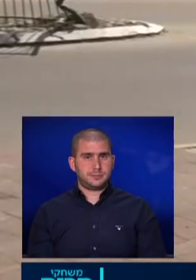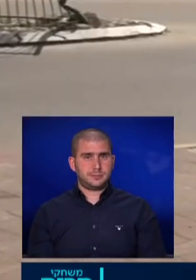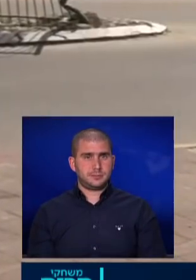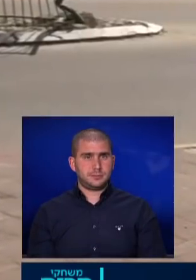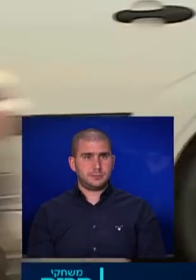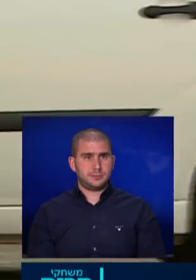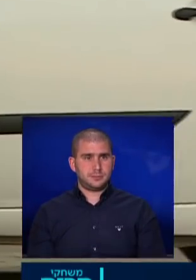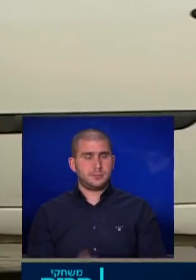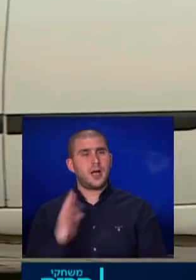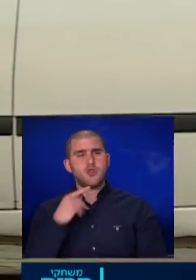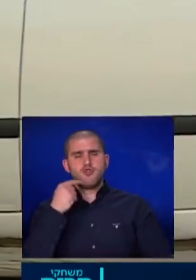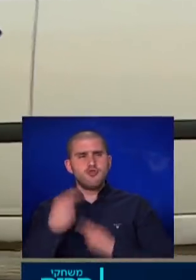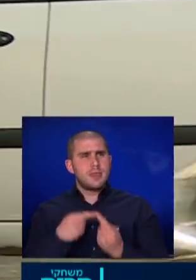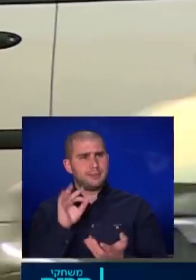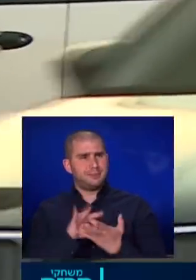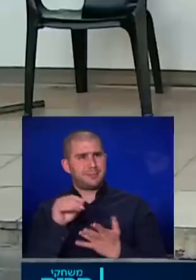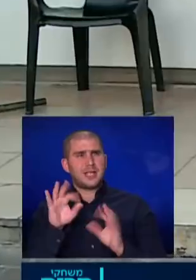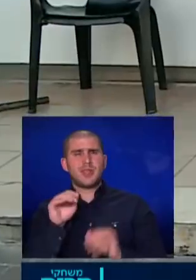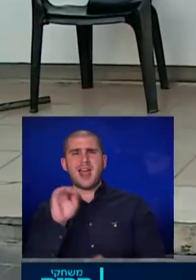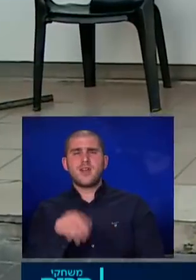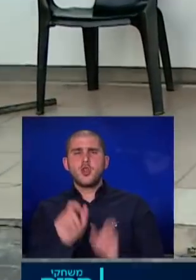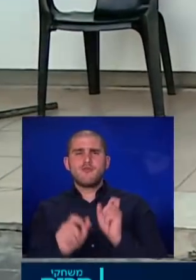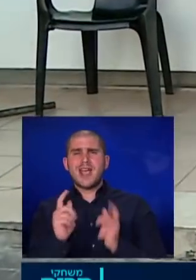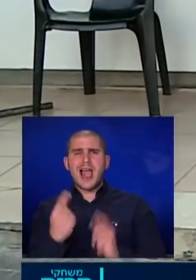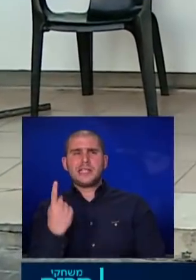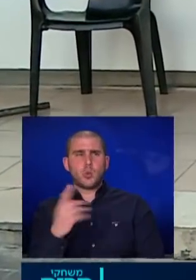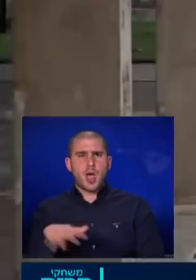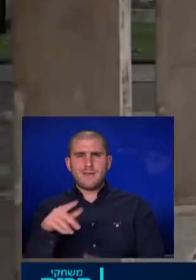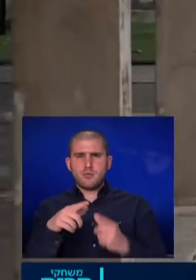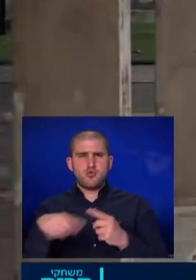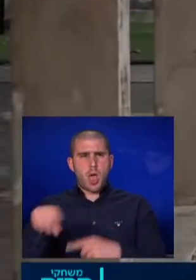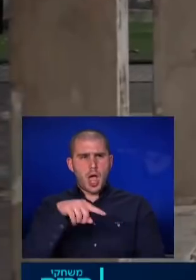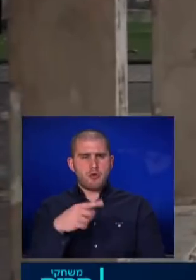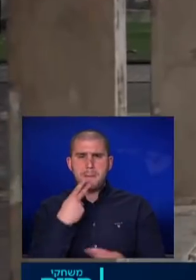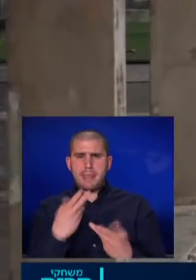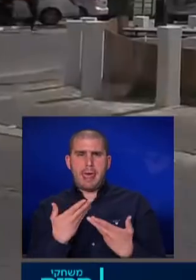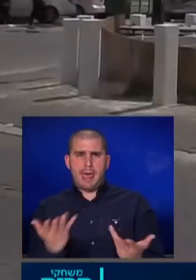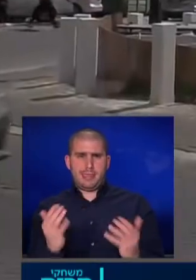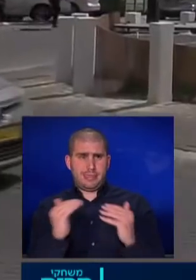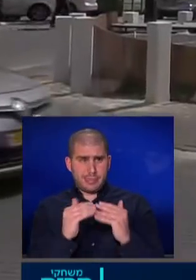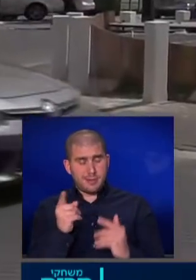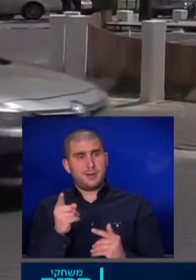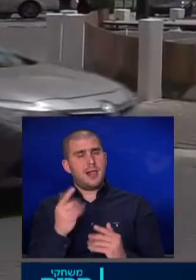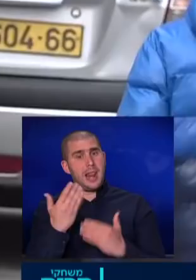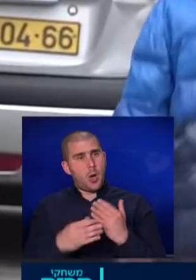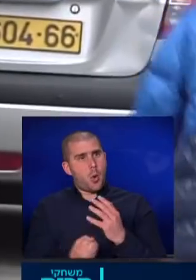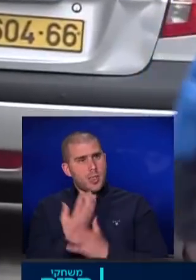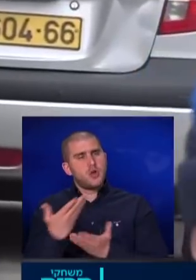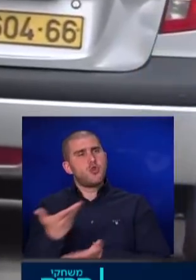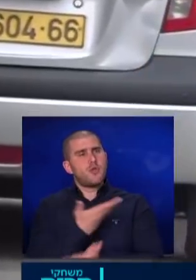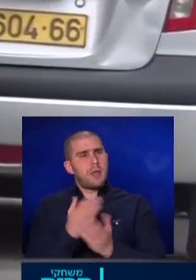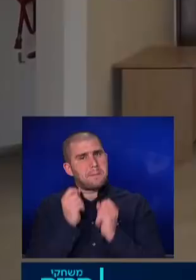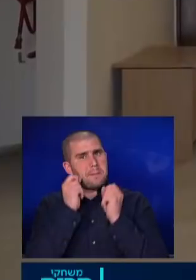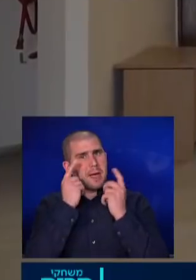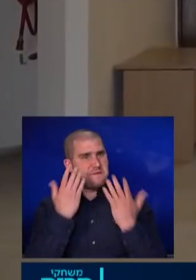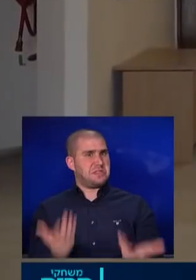אחרי שנים שבהן לעשרות אלפי תושבי קלנסוע והמשולש לא היה מענה ראוי נרקם באחרונה שיתוף פעולה מפתיע